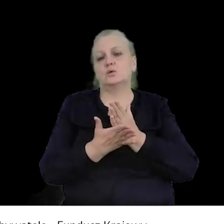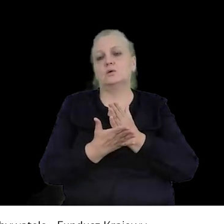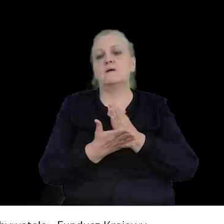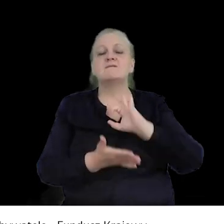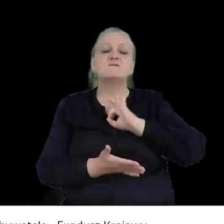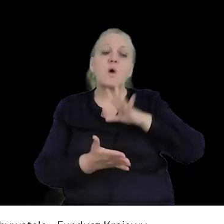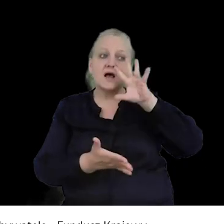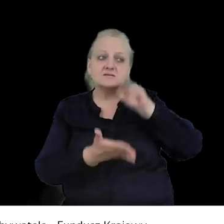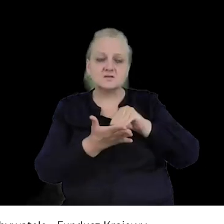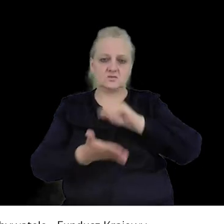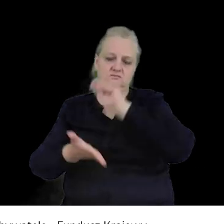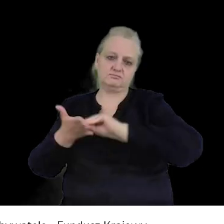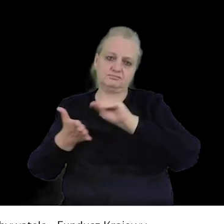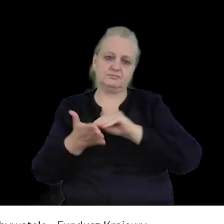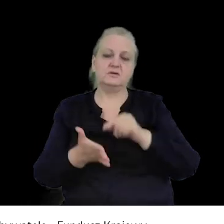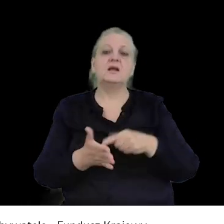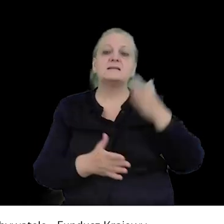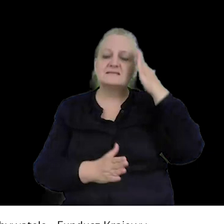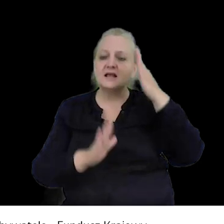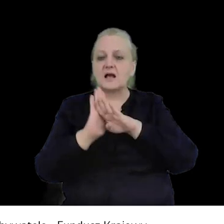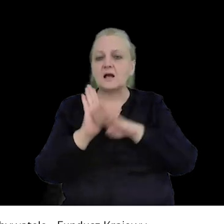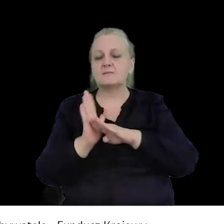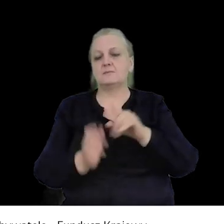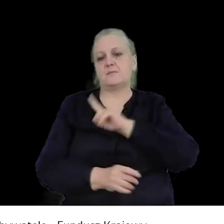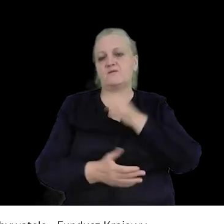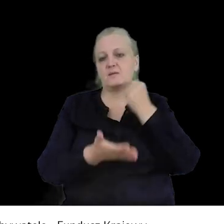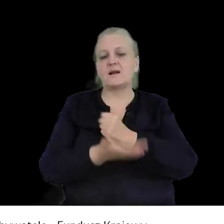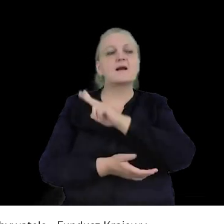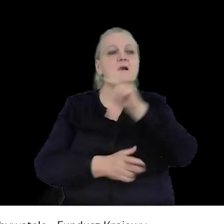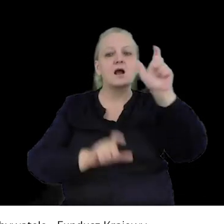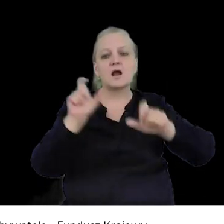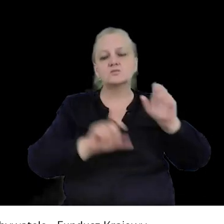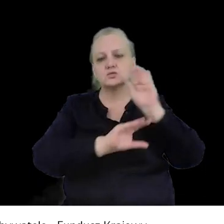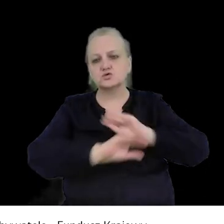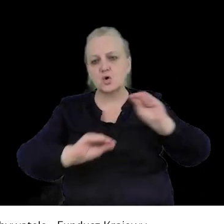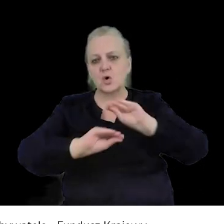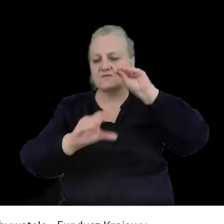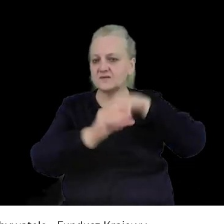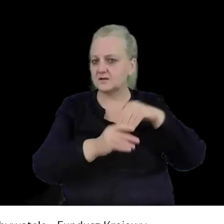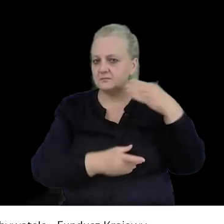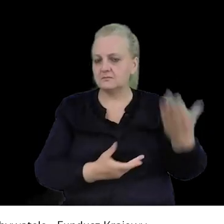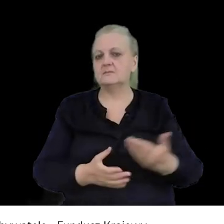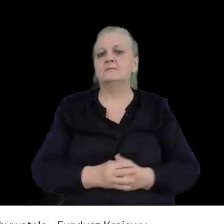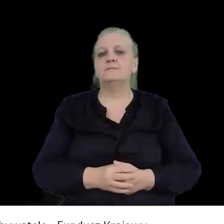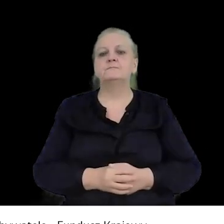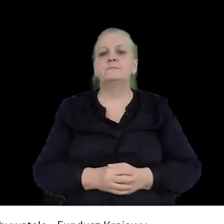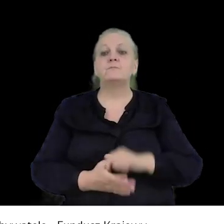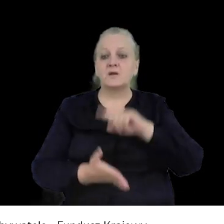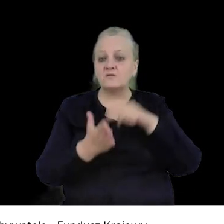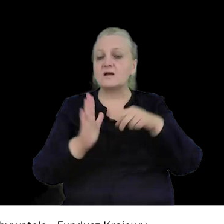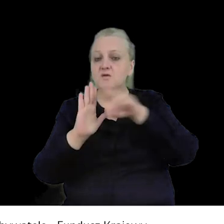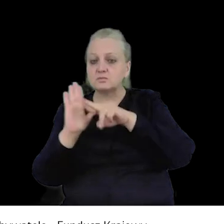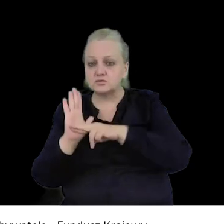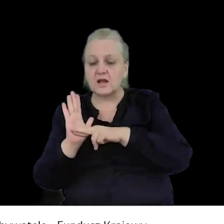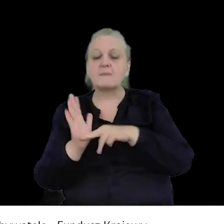sami doświadczamy. Znamy przepisy i przestrzegamy prawa. Każda osoba jest szkolona z przepisów